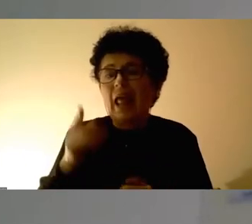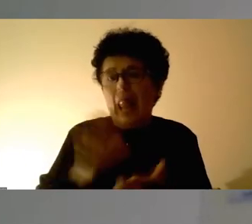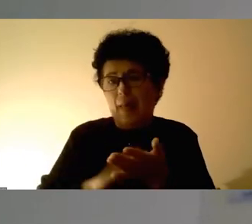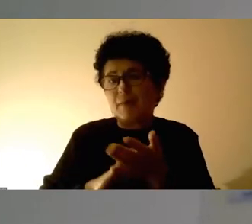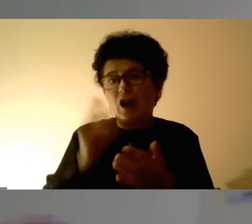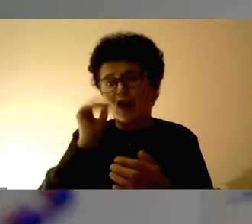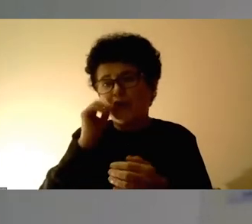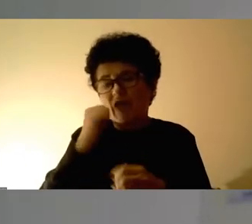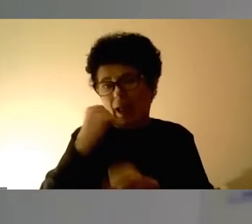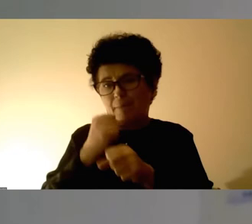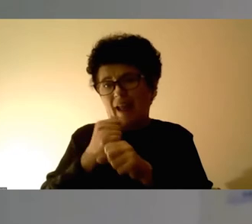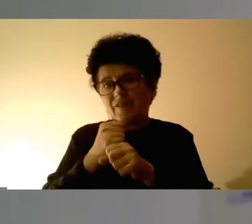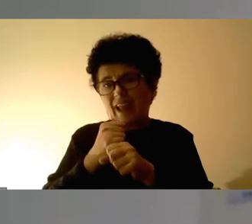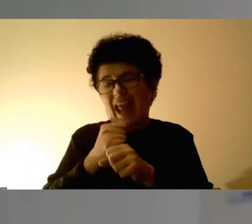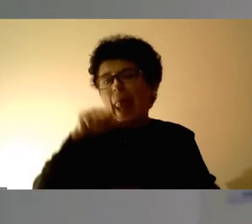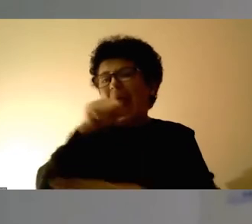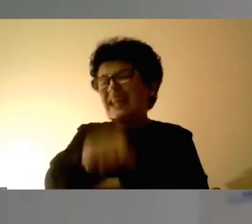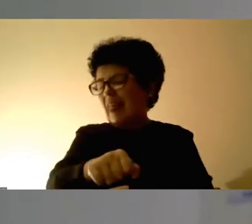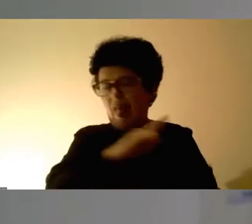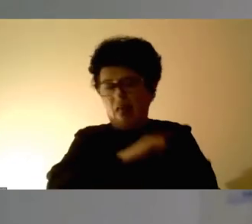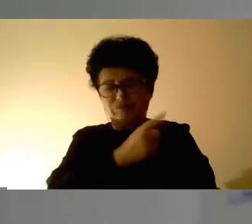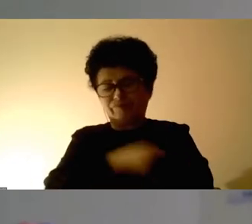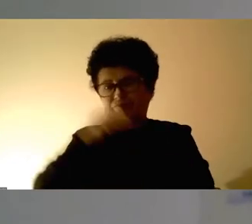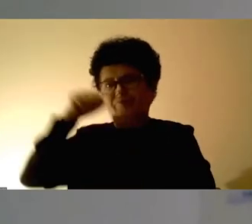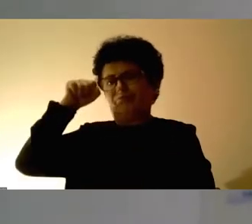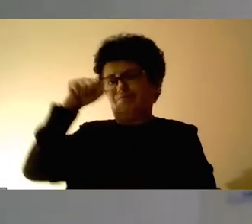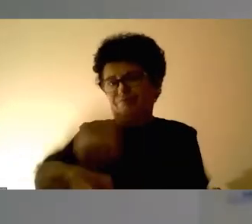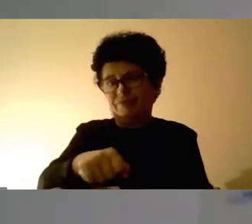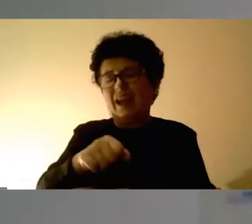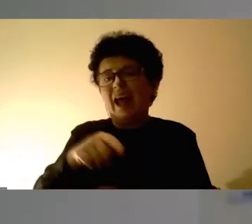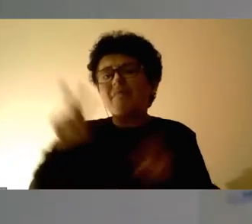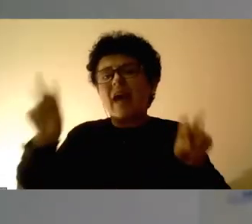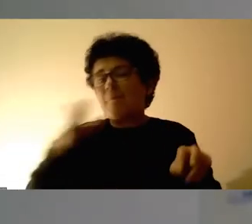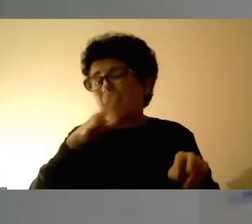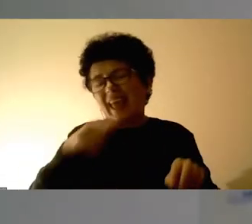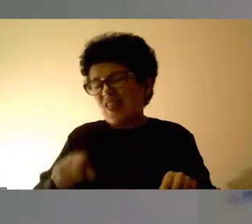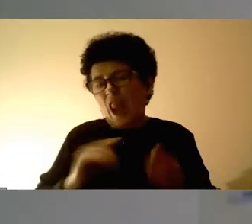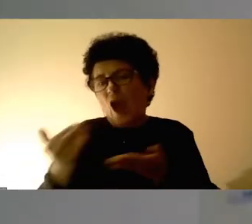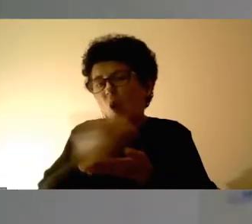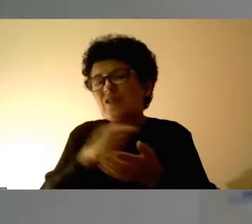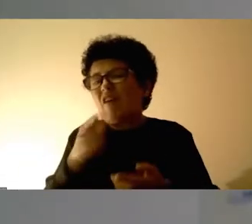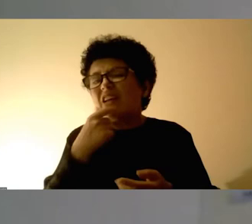така наречени населници, ние не го користеме тој термин и не треба да го користеме.